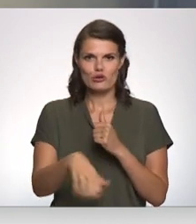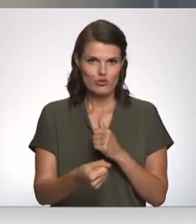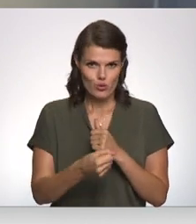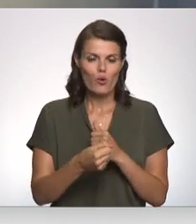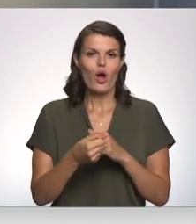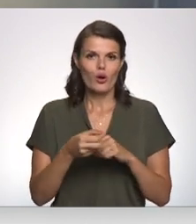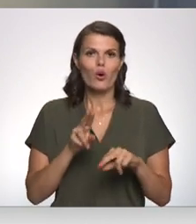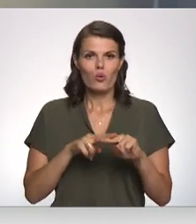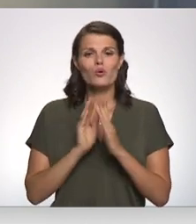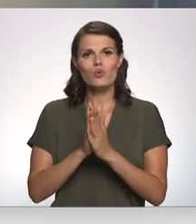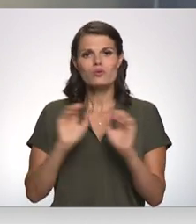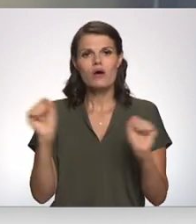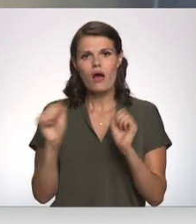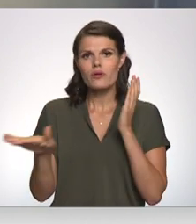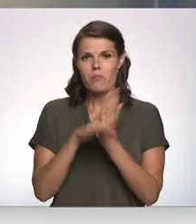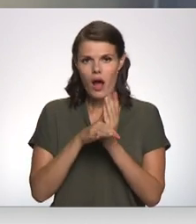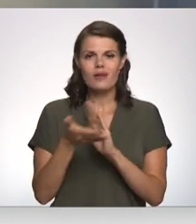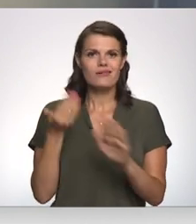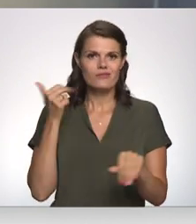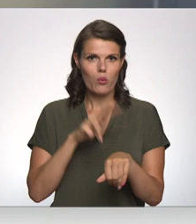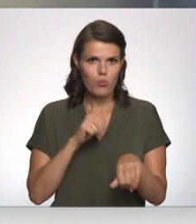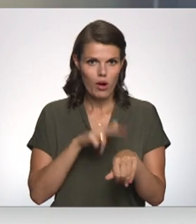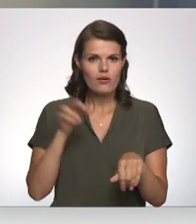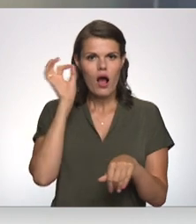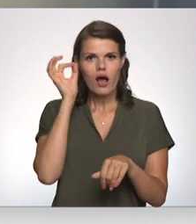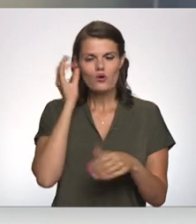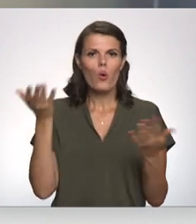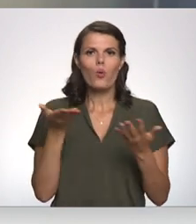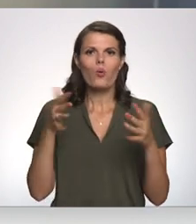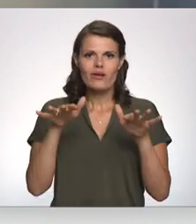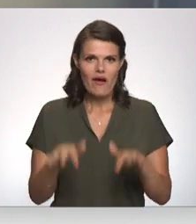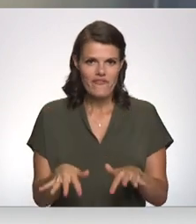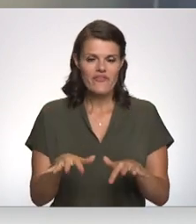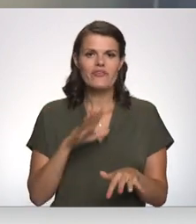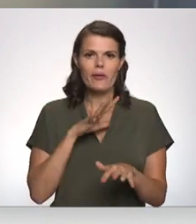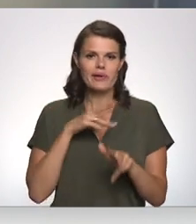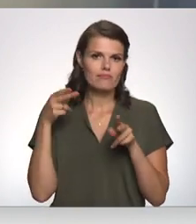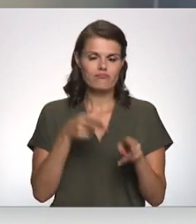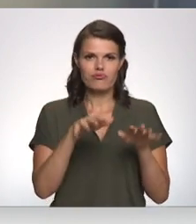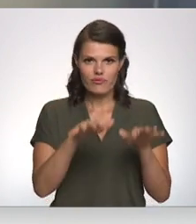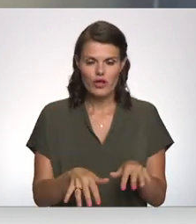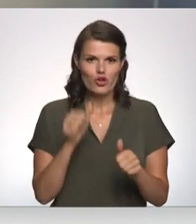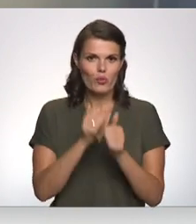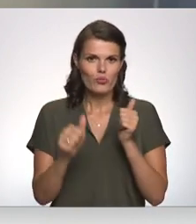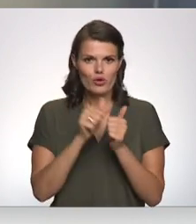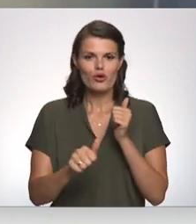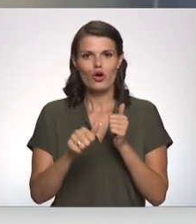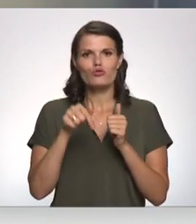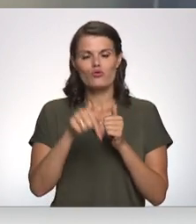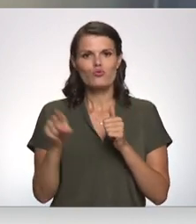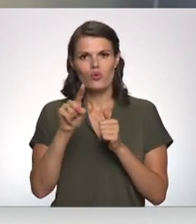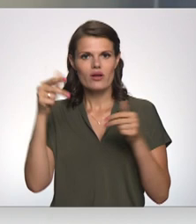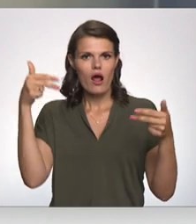lūgt palīdzību, izsaukt policiju, atcerēties, kurā vietā tevi aplaupīja, jo bieži vien tur ir kaut kāds